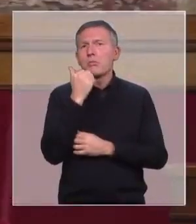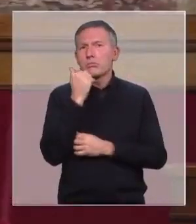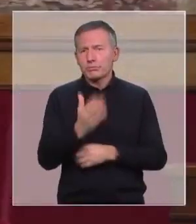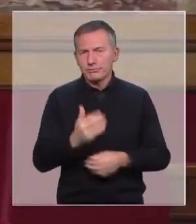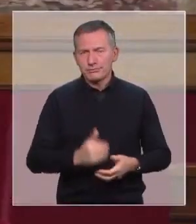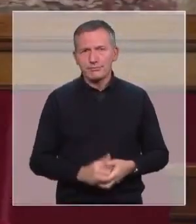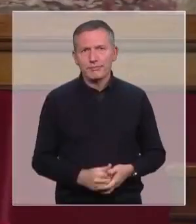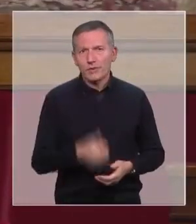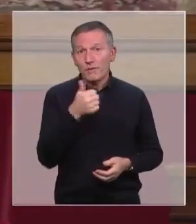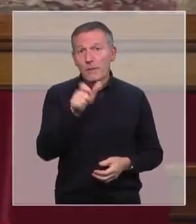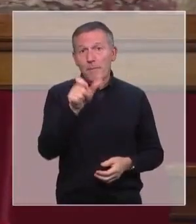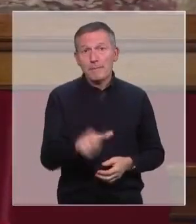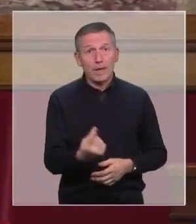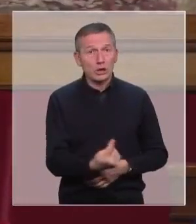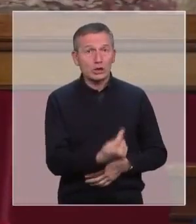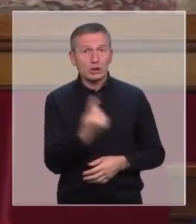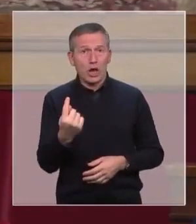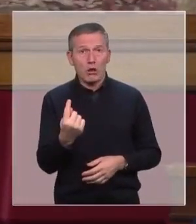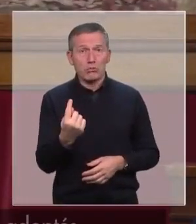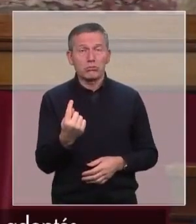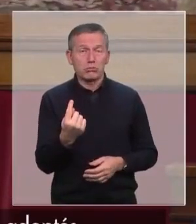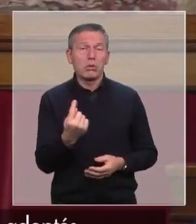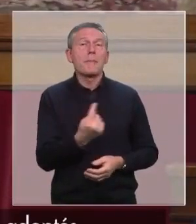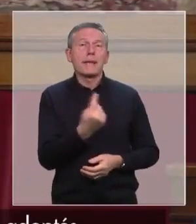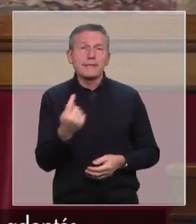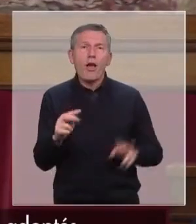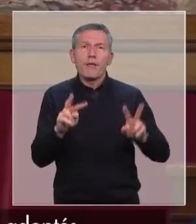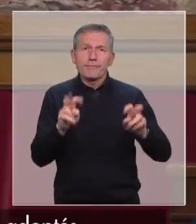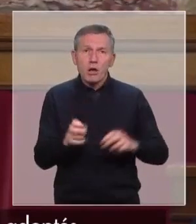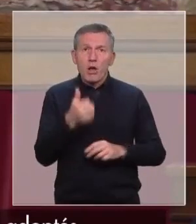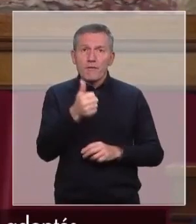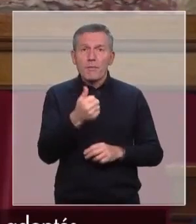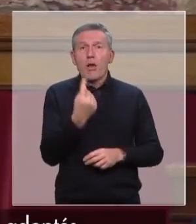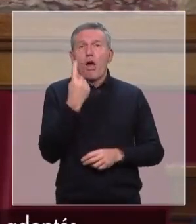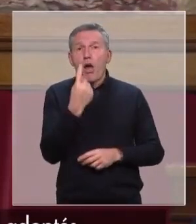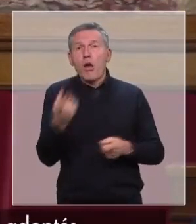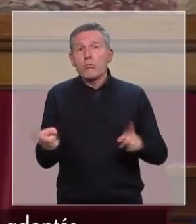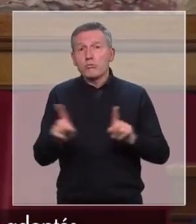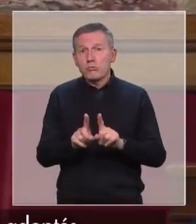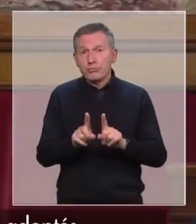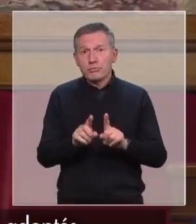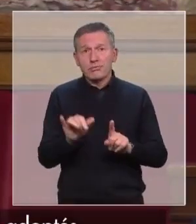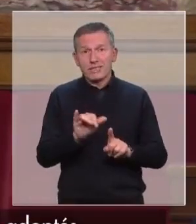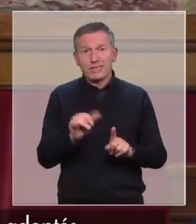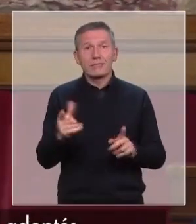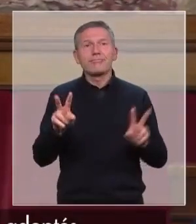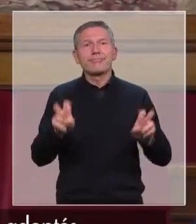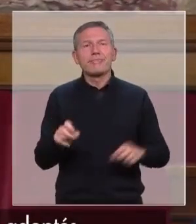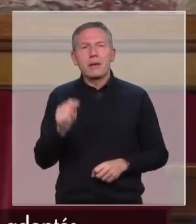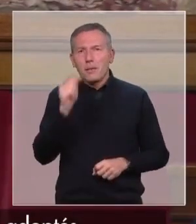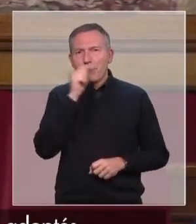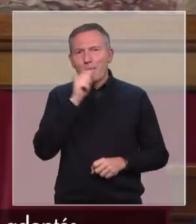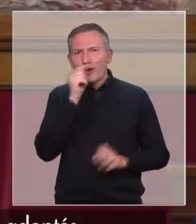Madame la Première Ministre, vous êtes seul ou plutôt, soyons précis, vous avez eu un compagnon tout au long du débat. C'est le mensonge.